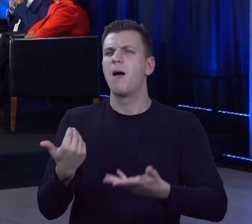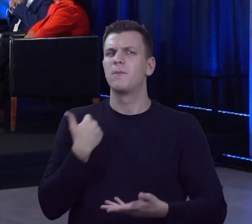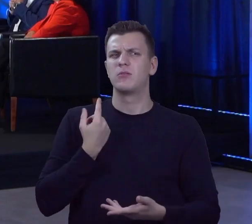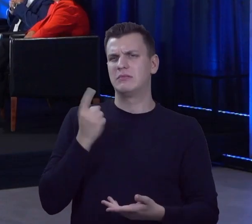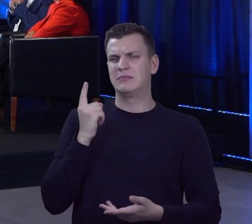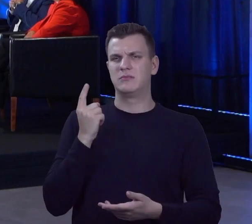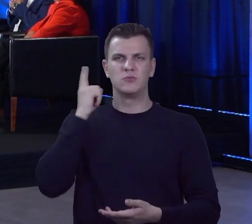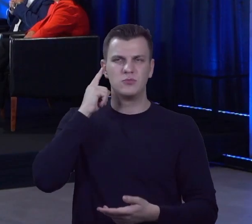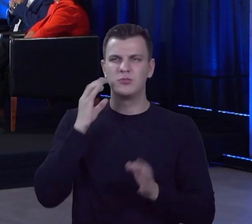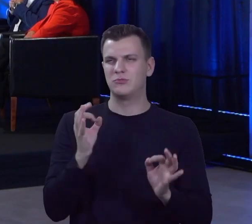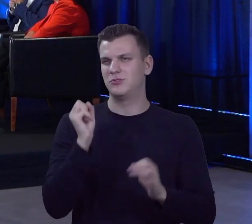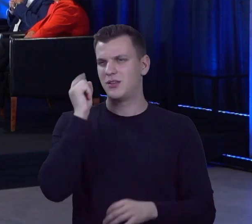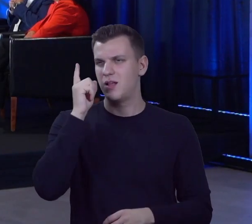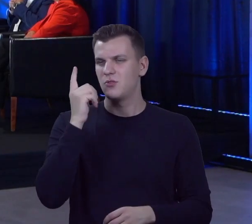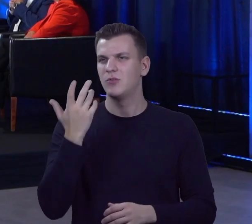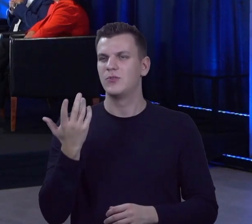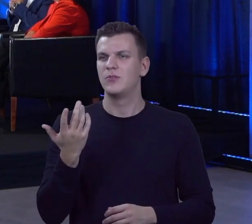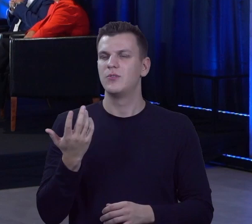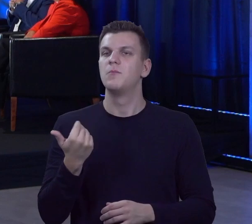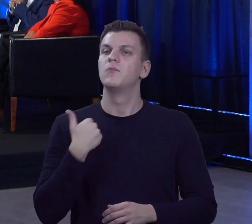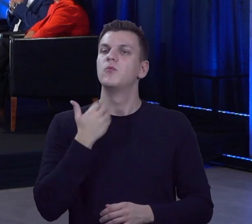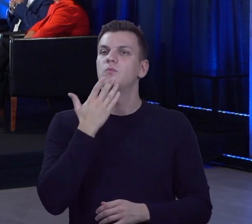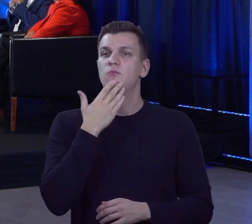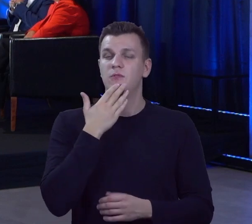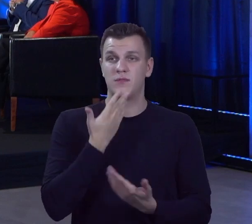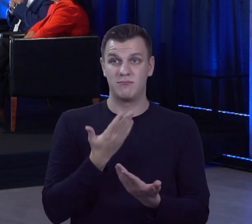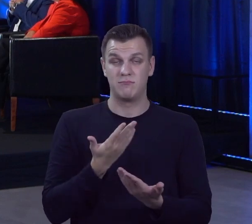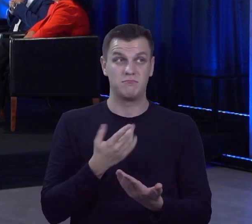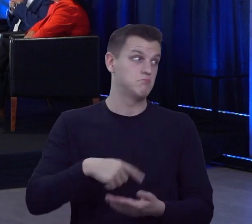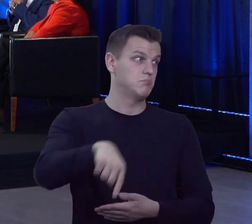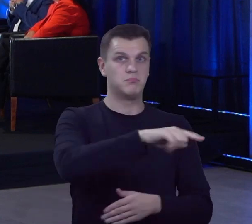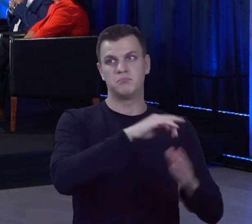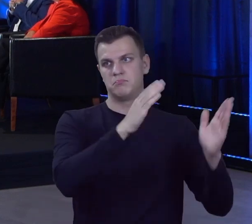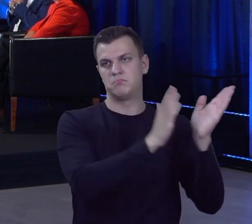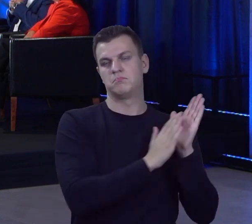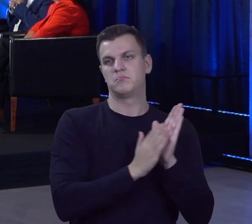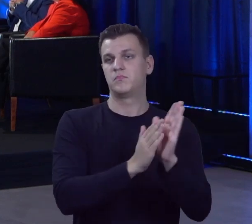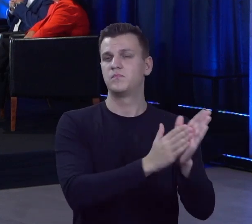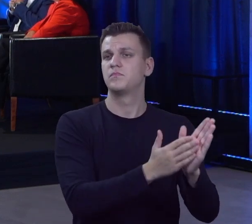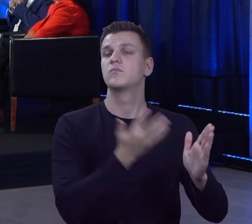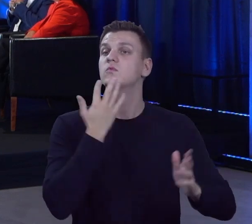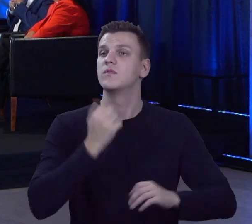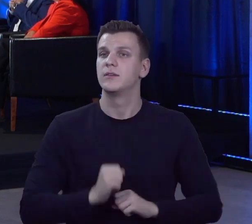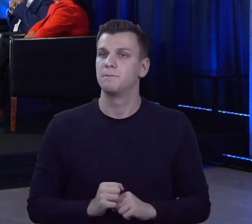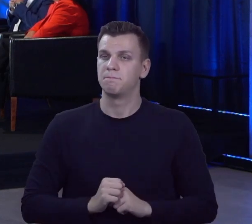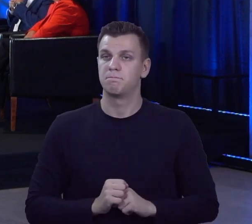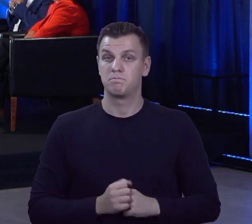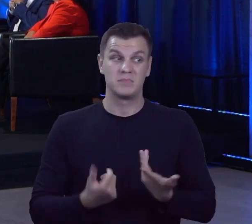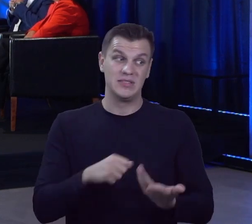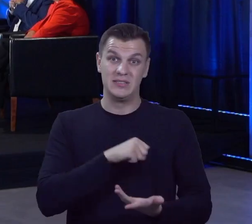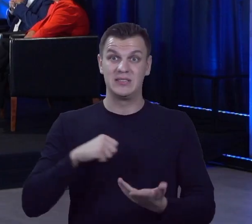w panelu dzisiaj rano, padło zdanie, które spotkało się z aplauzem w sali, że samorząd bywa